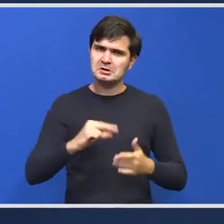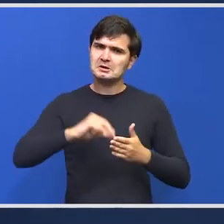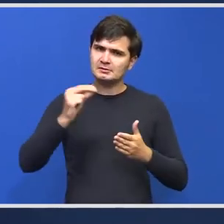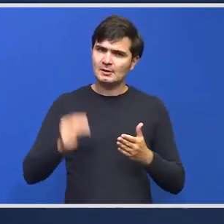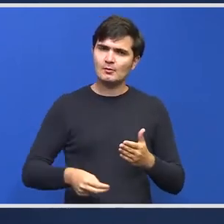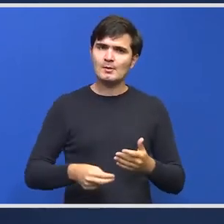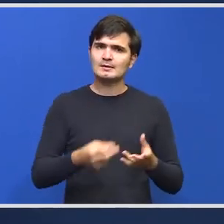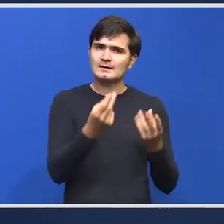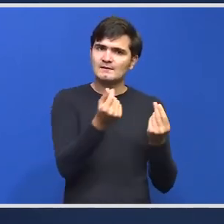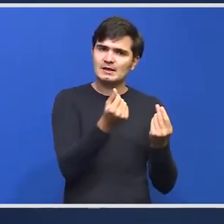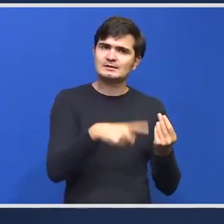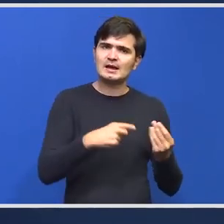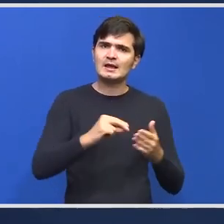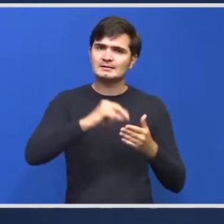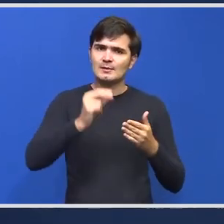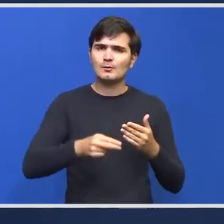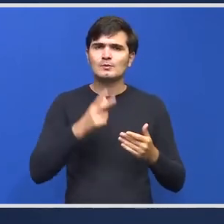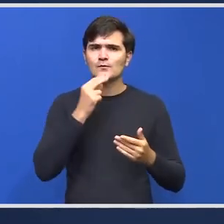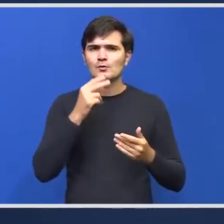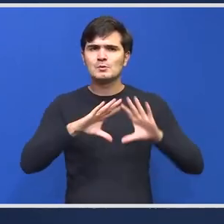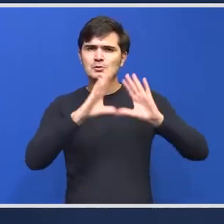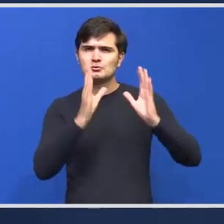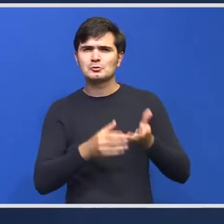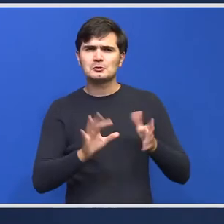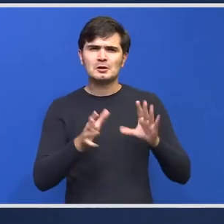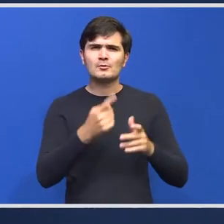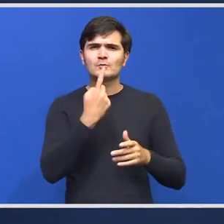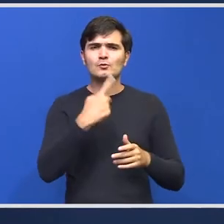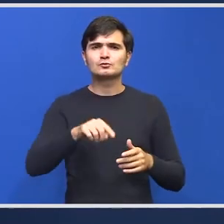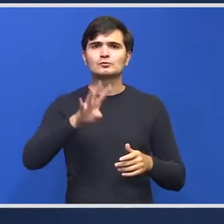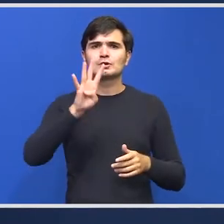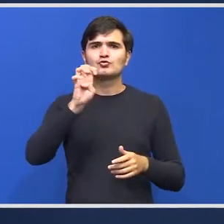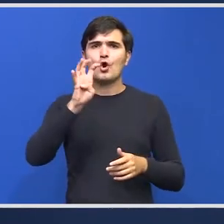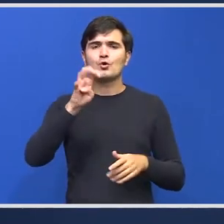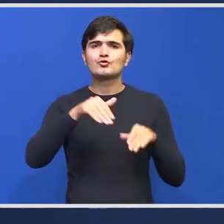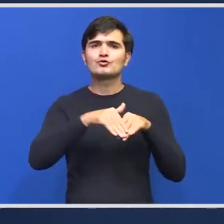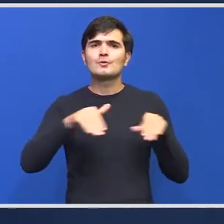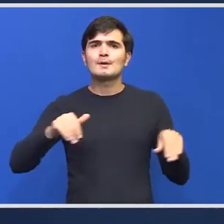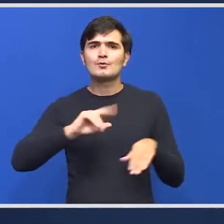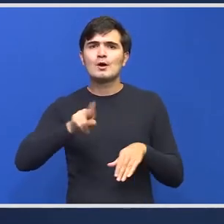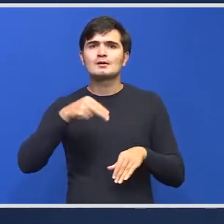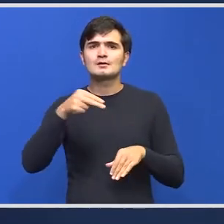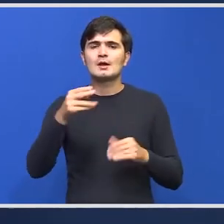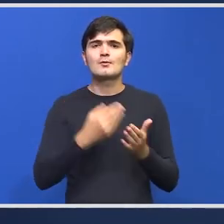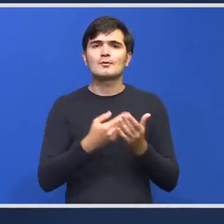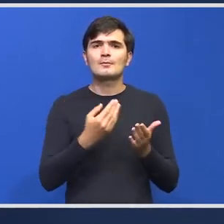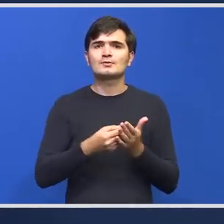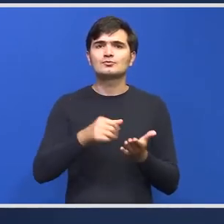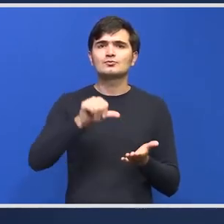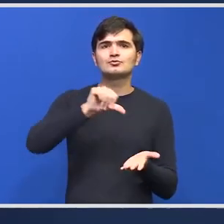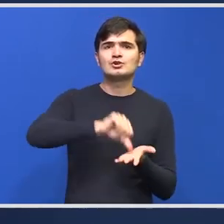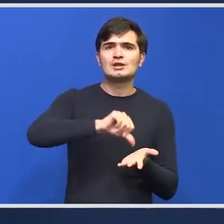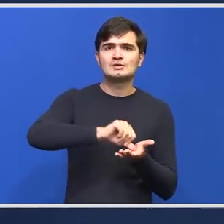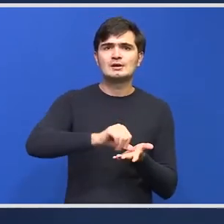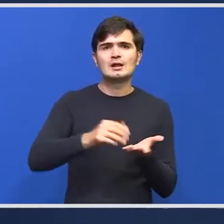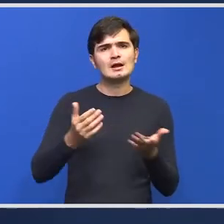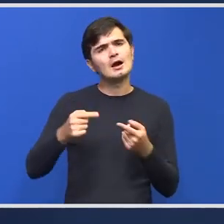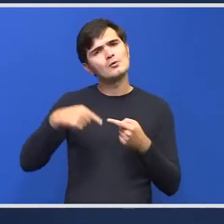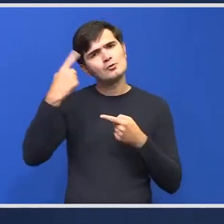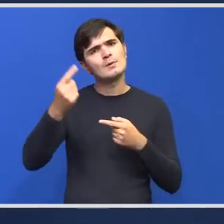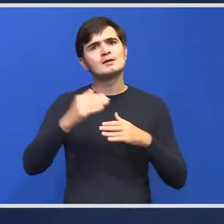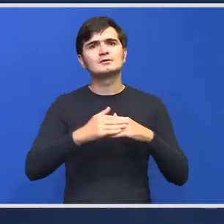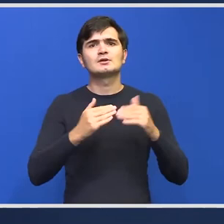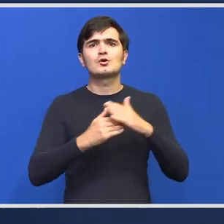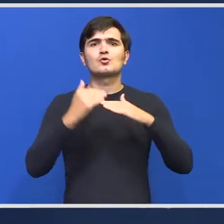vorbim în total de aproximativ 190 de milioane de euro pentru centrele care urmează să se